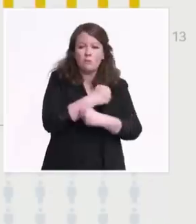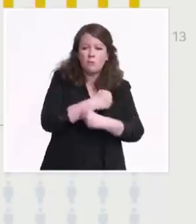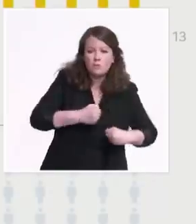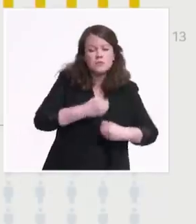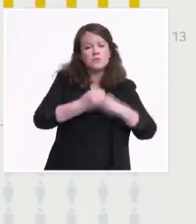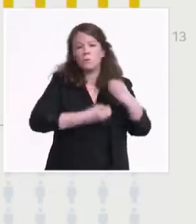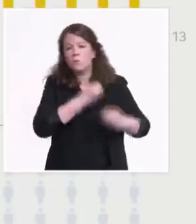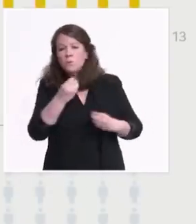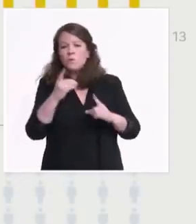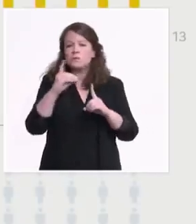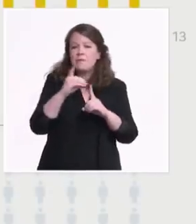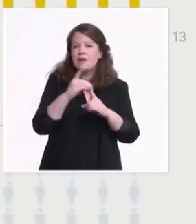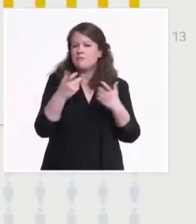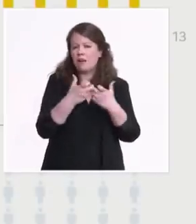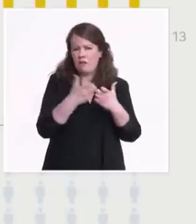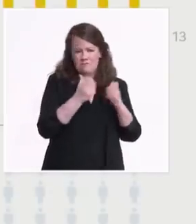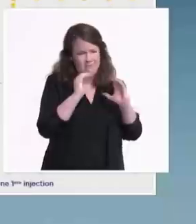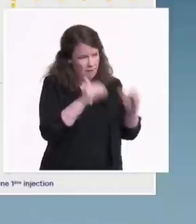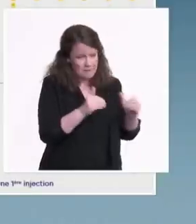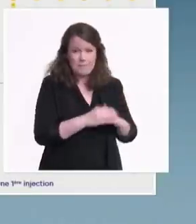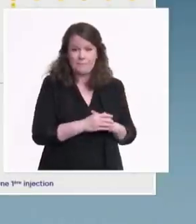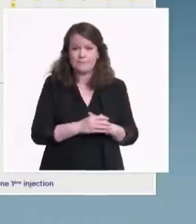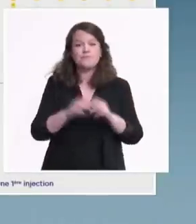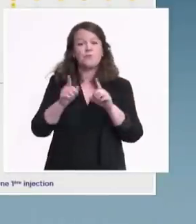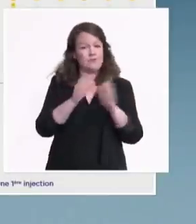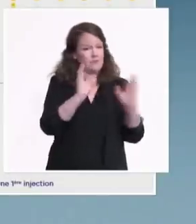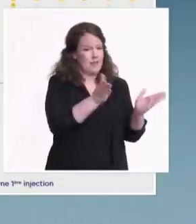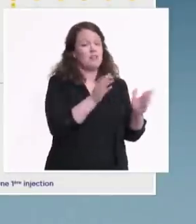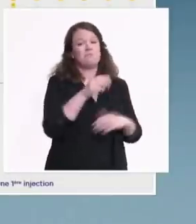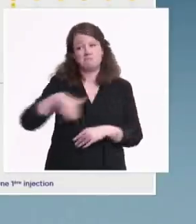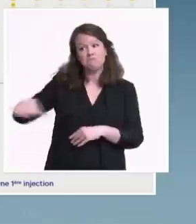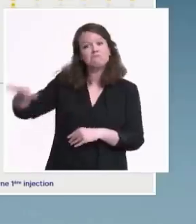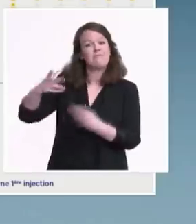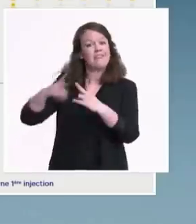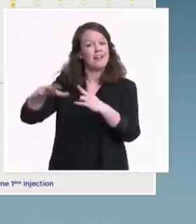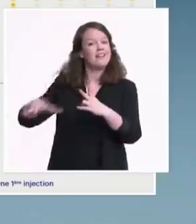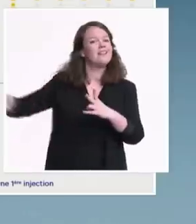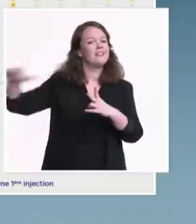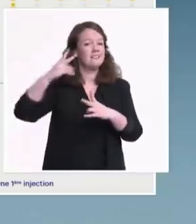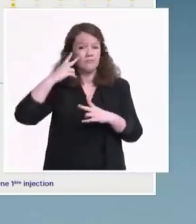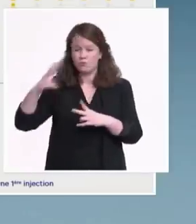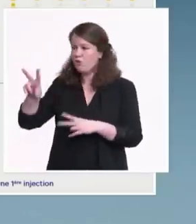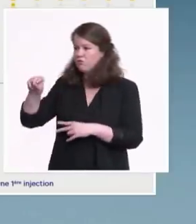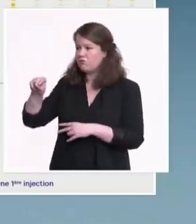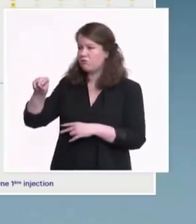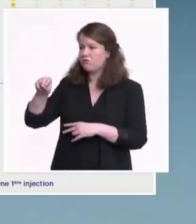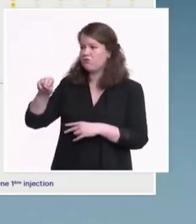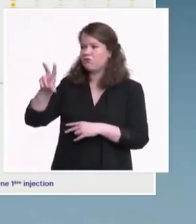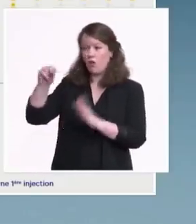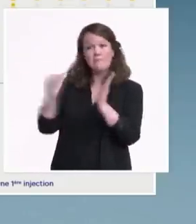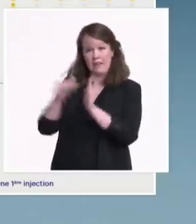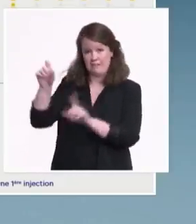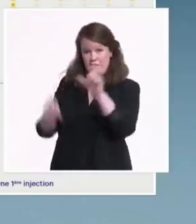médecins généralistes se sont déjà portés volontaires pour vacciner dans leur cabinet vacciner leurs patients âgés de 50 à 64 ans,